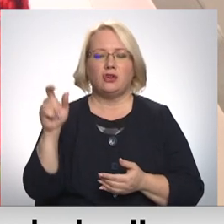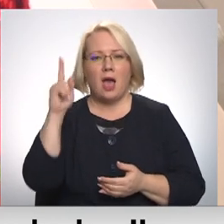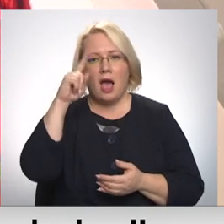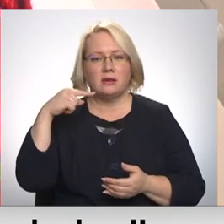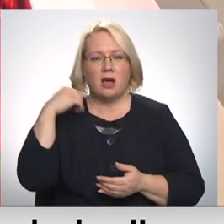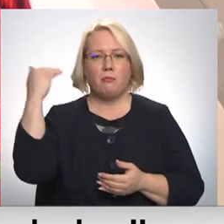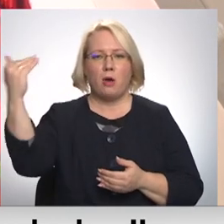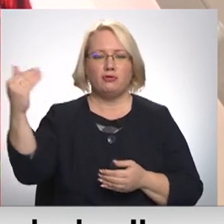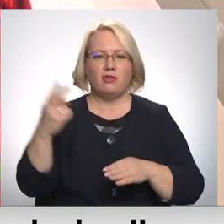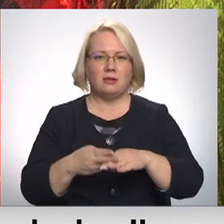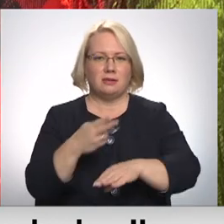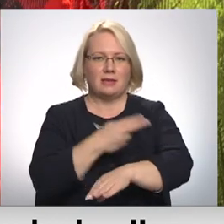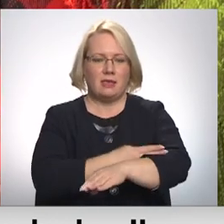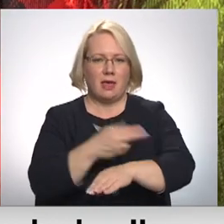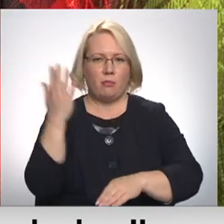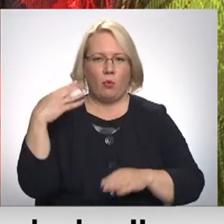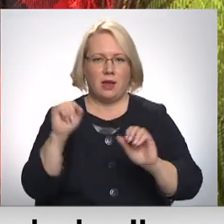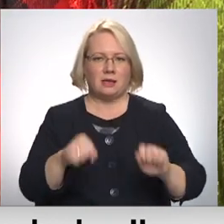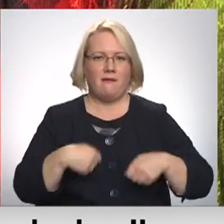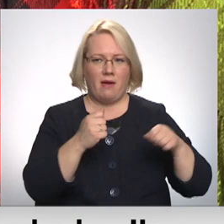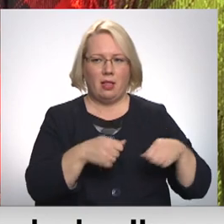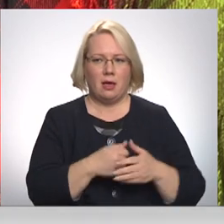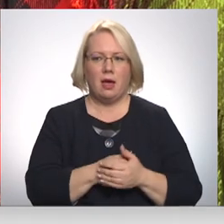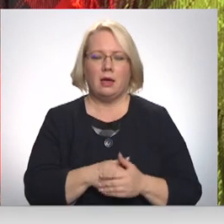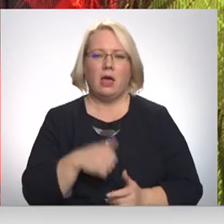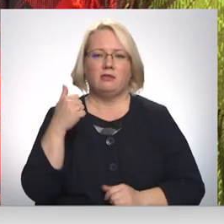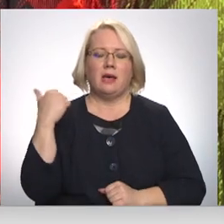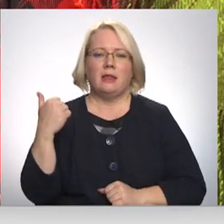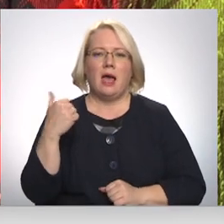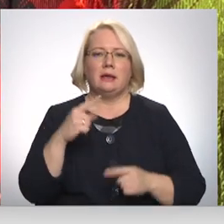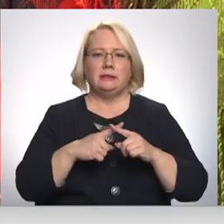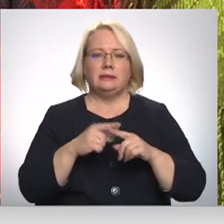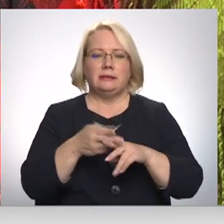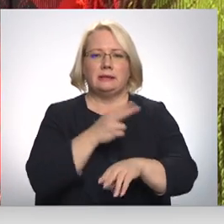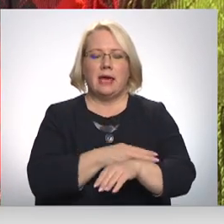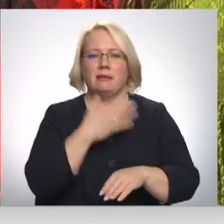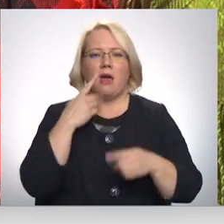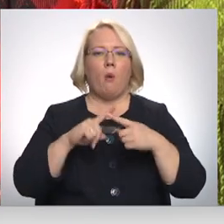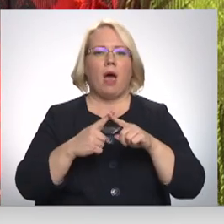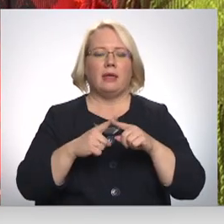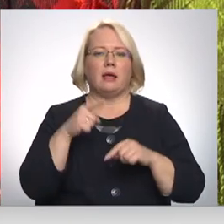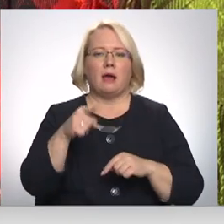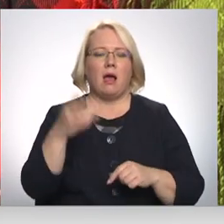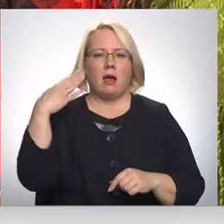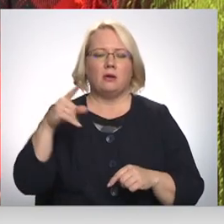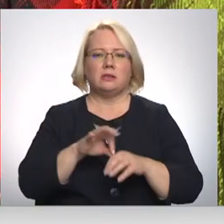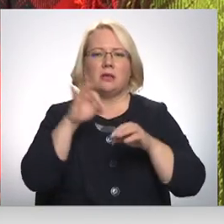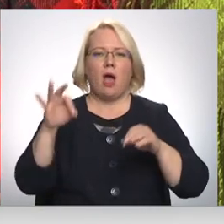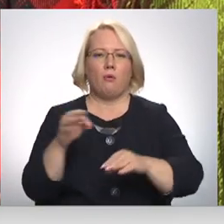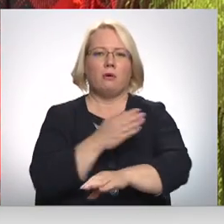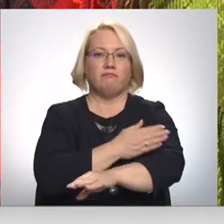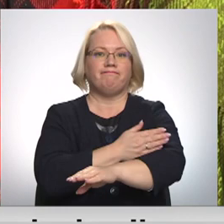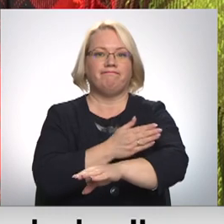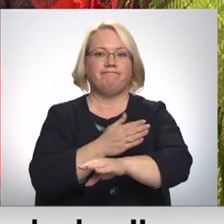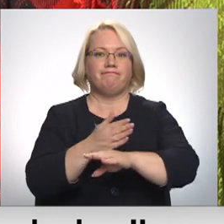laikā valkātajām zeķēm. Šī tās zeķes nav adītas tā, kā mēs esam raduši sākot no augšiņas un tad